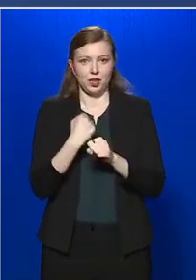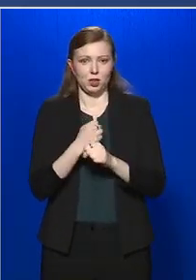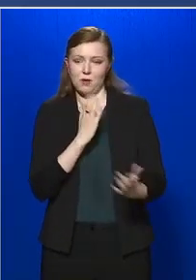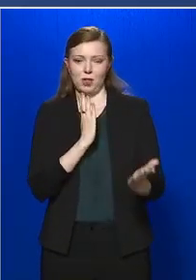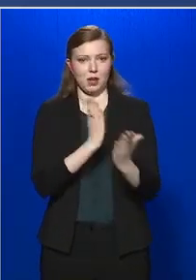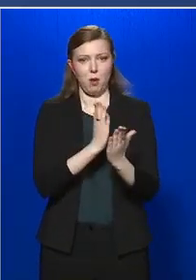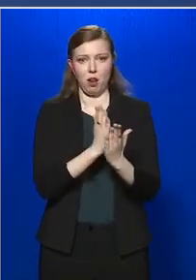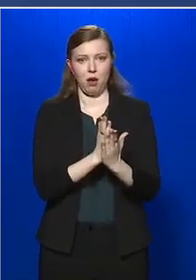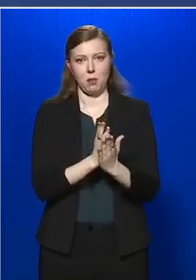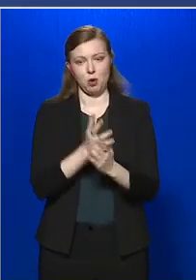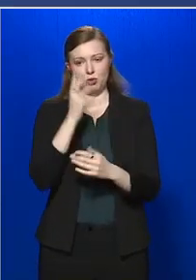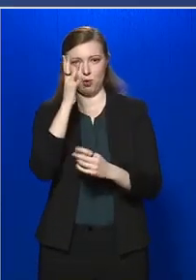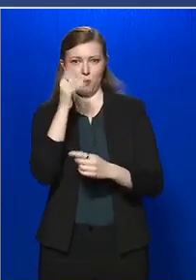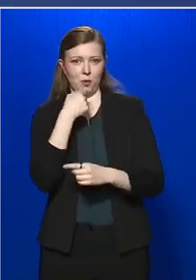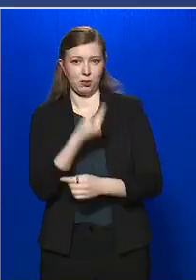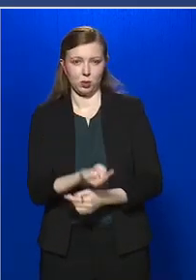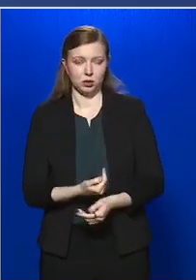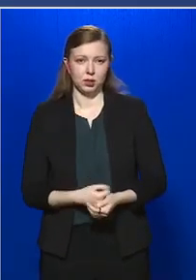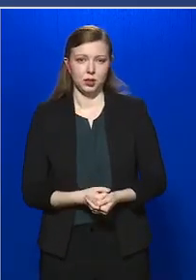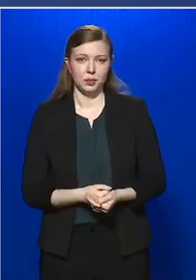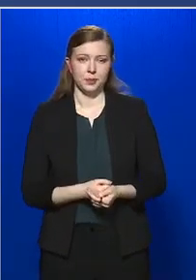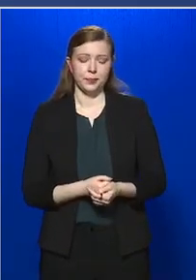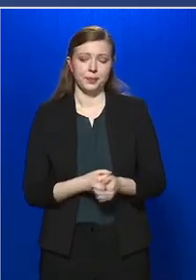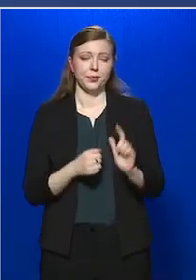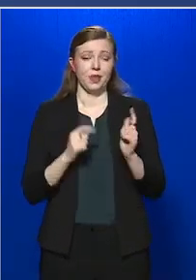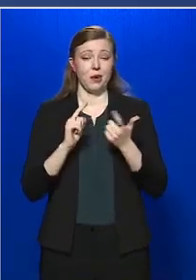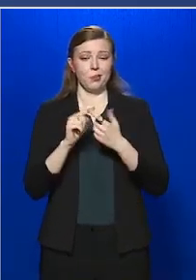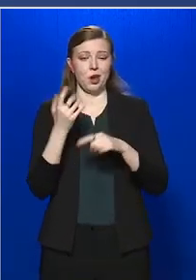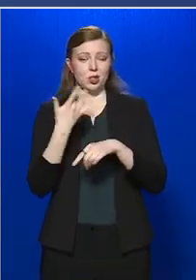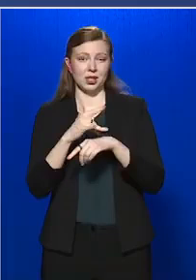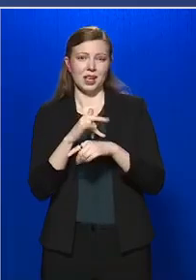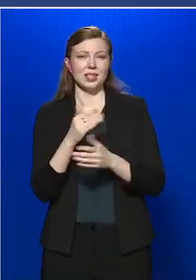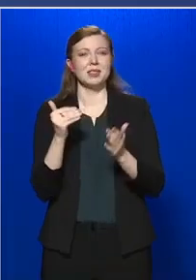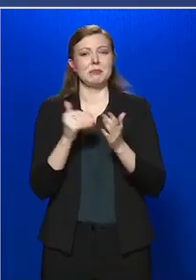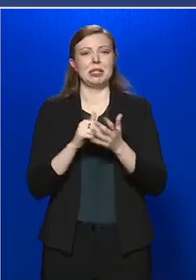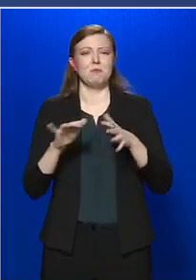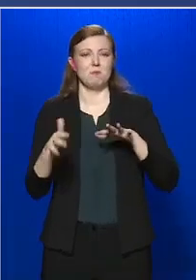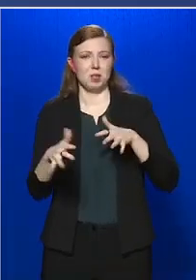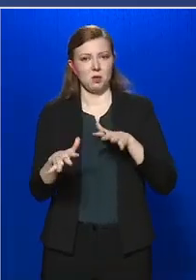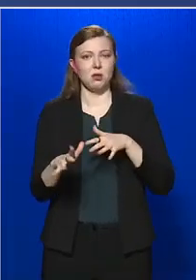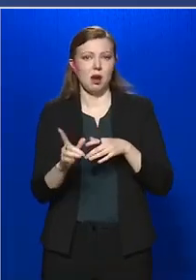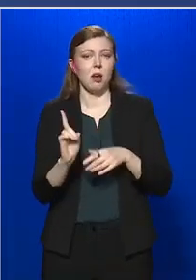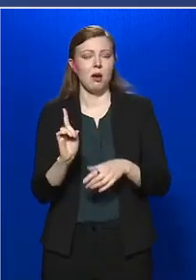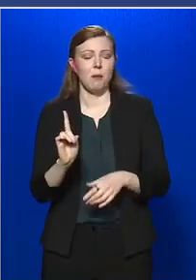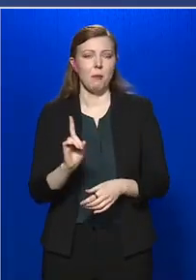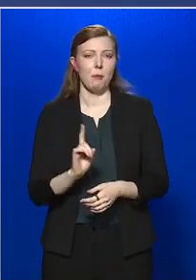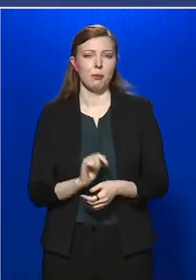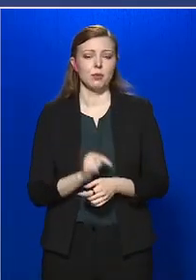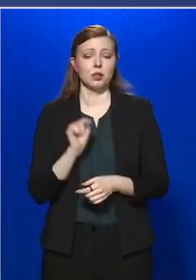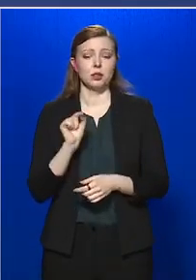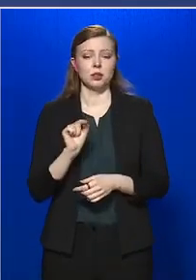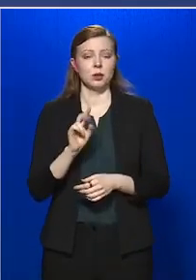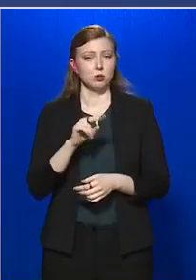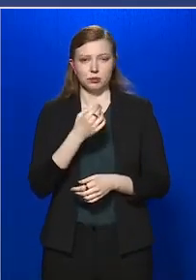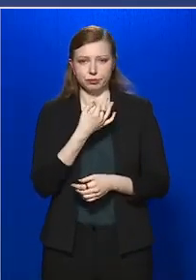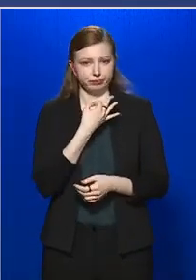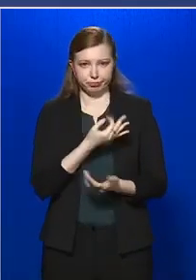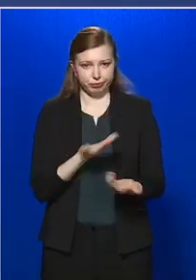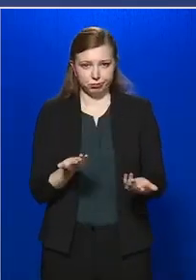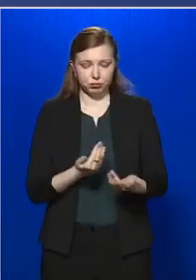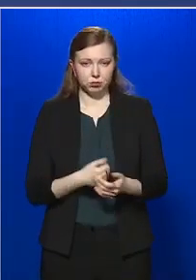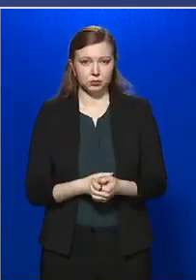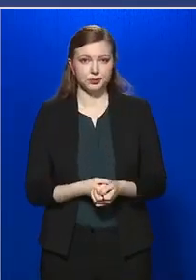alkalmasak. A másik féle teszt az még bizonytalanabb, hiszen ott arról van szó,